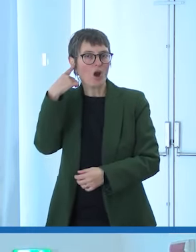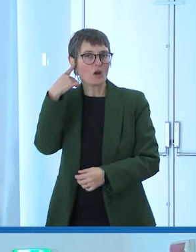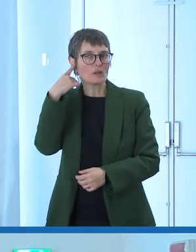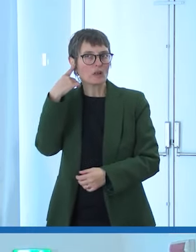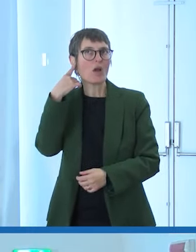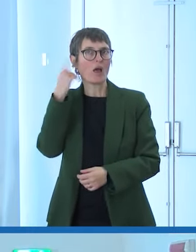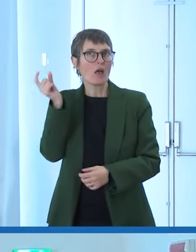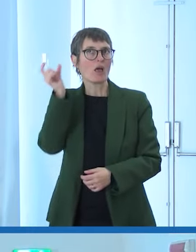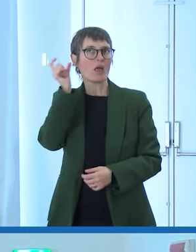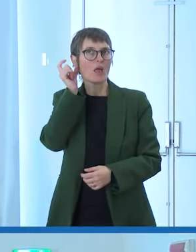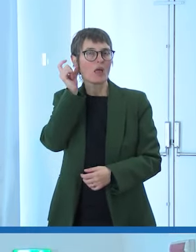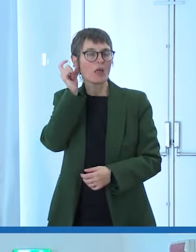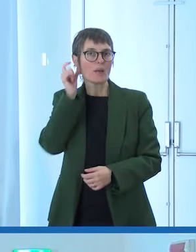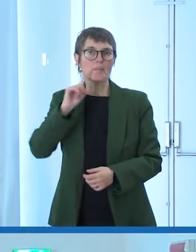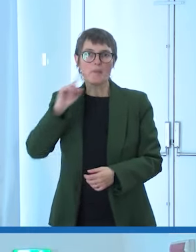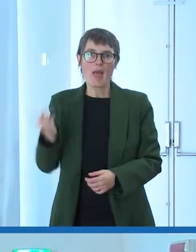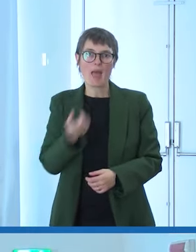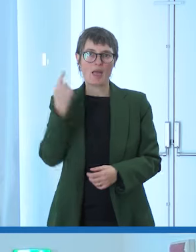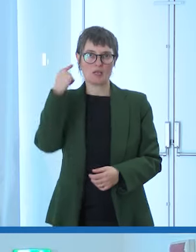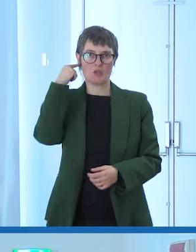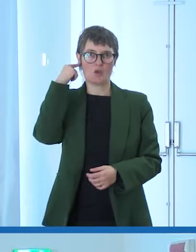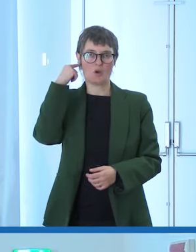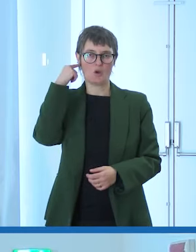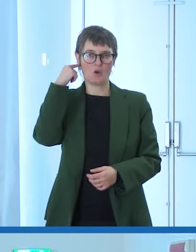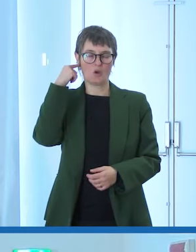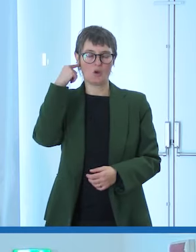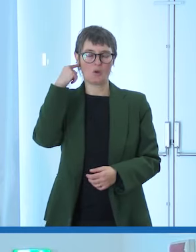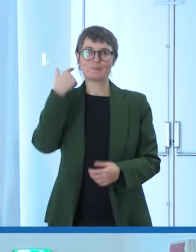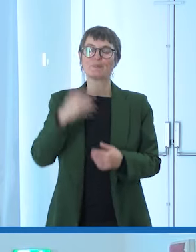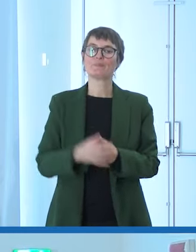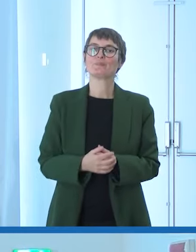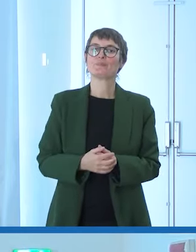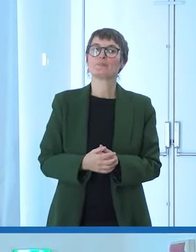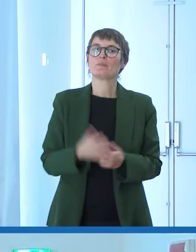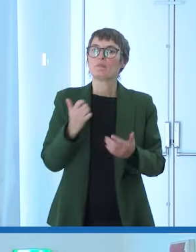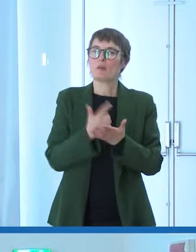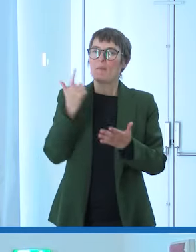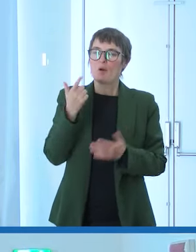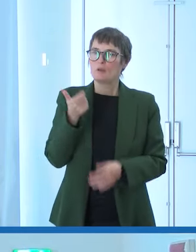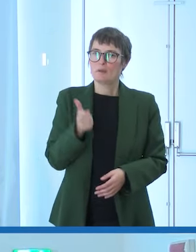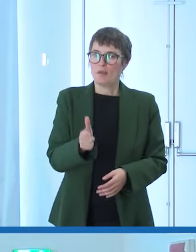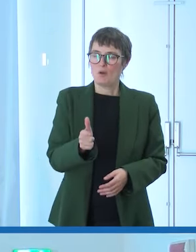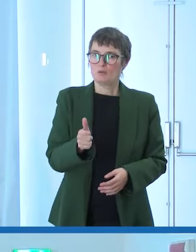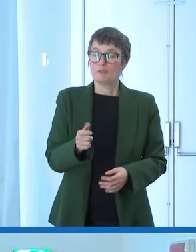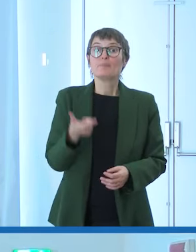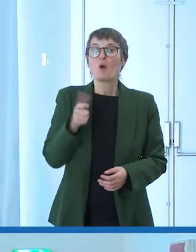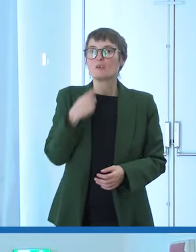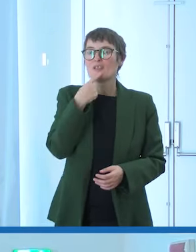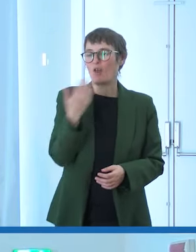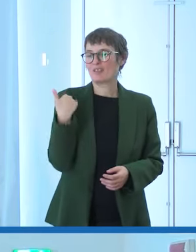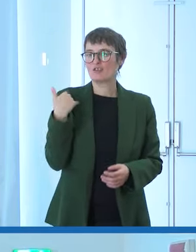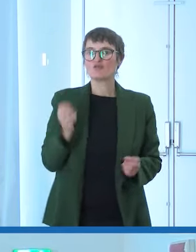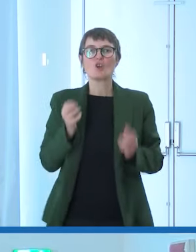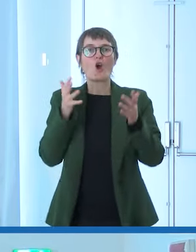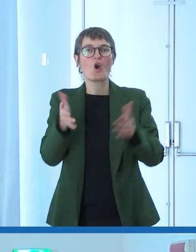acustico qual è la cosa importante di questa cosa perché dicevo che l'operazione non mi sento coraggioso all'operazione